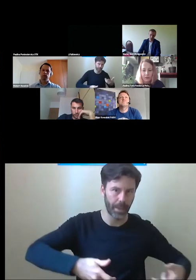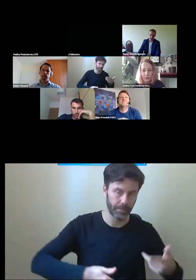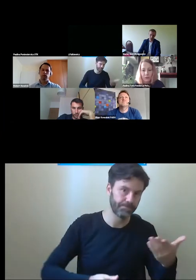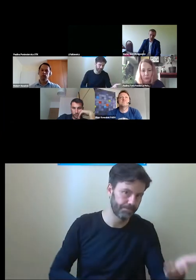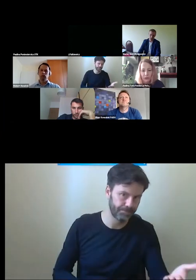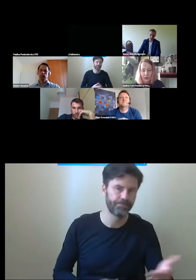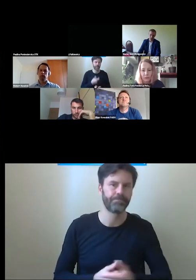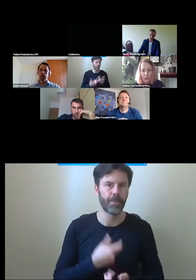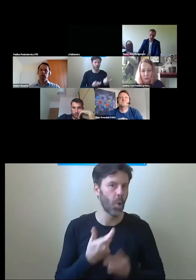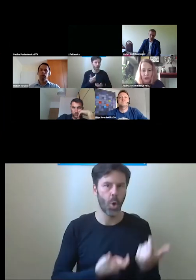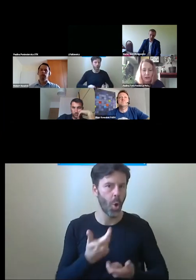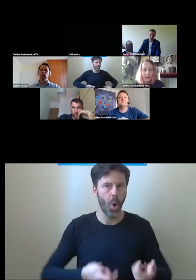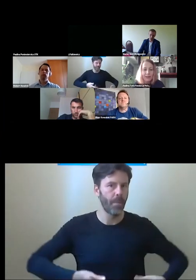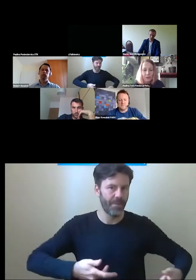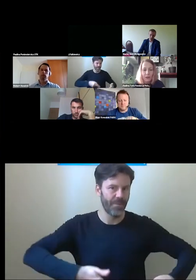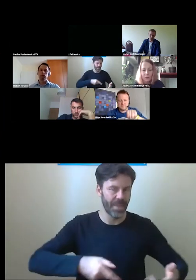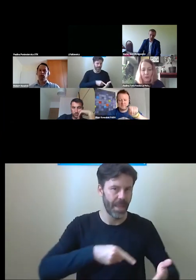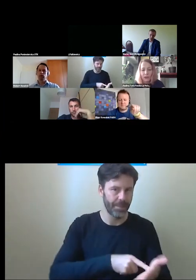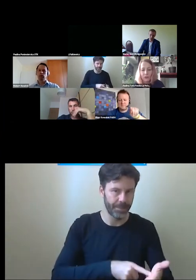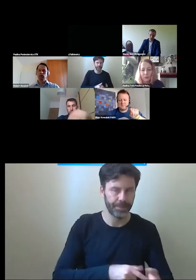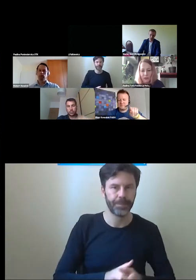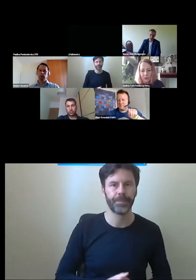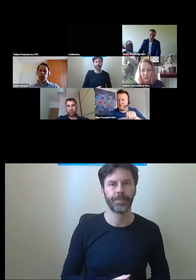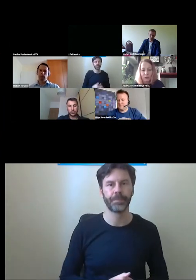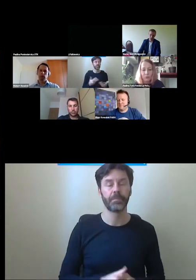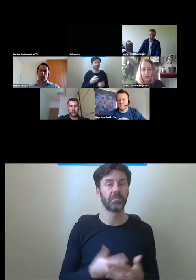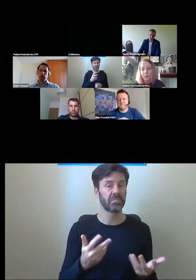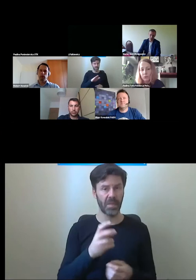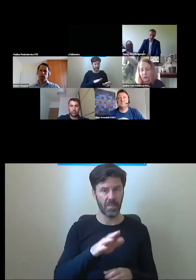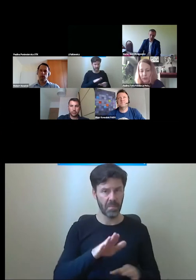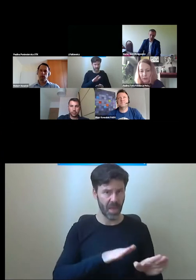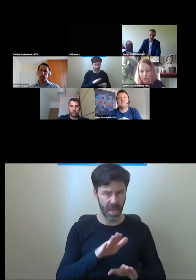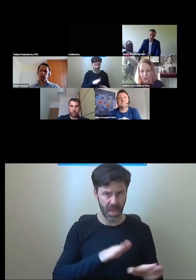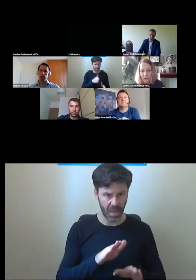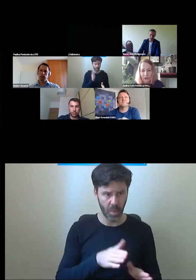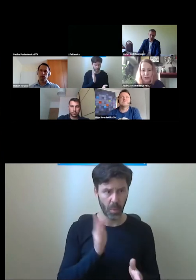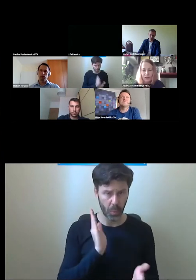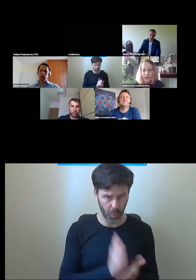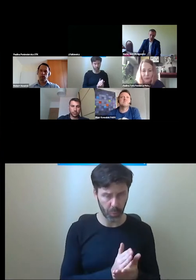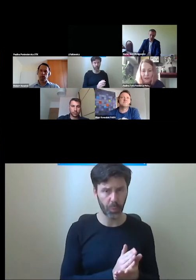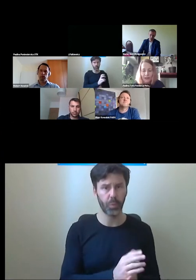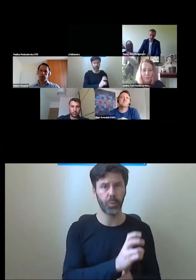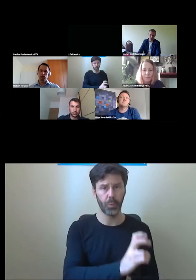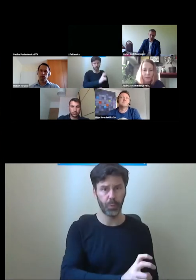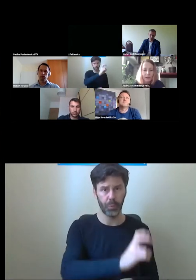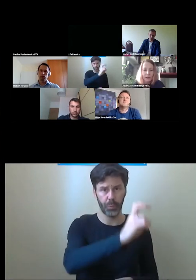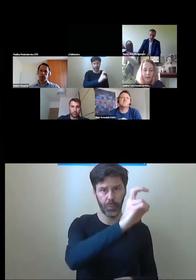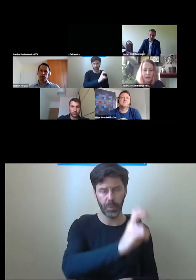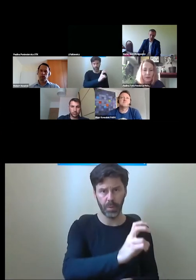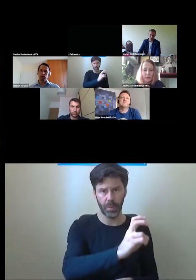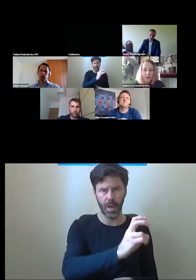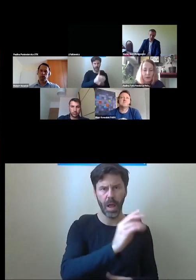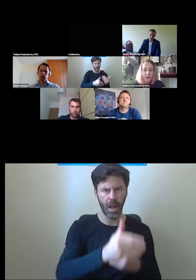Więc robimy tą windę dla wózkowicza, stawiamy ją w jakimś tam miejscu i potem na przykład okazuje się, że ta winda